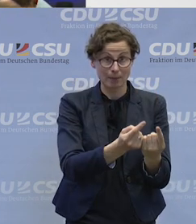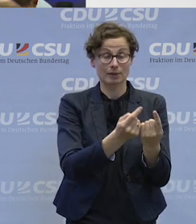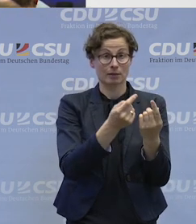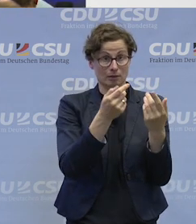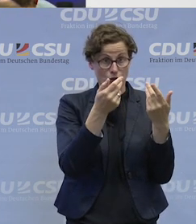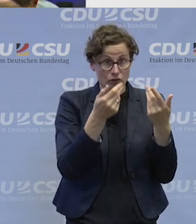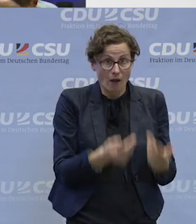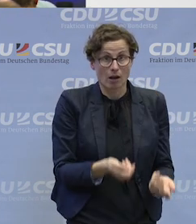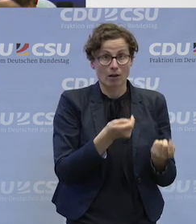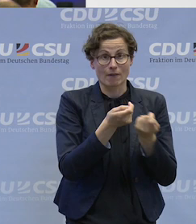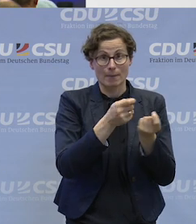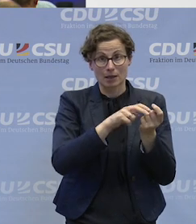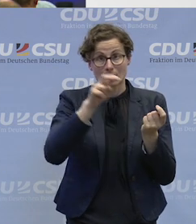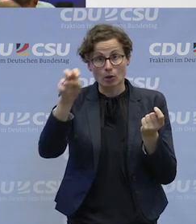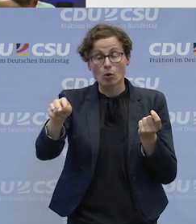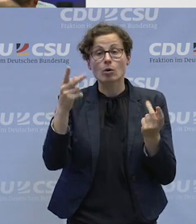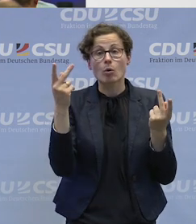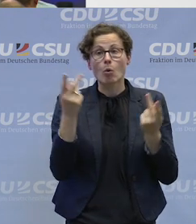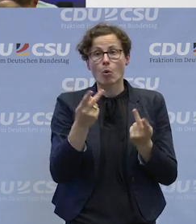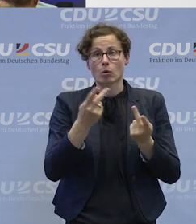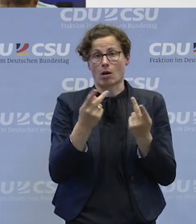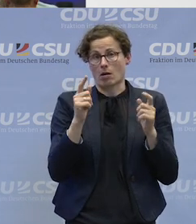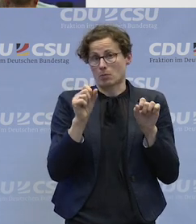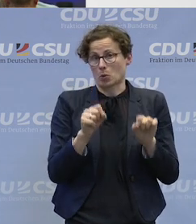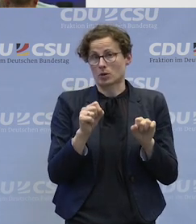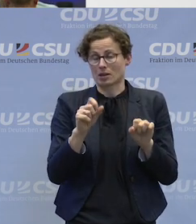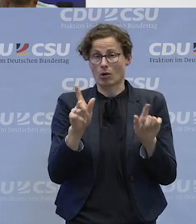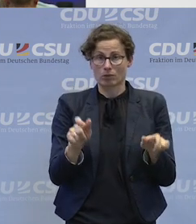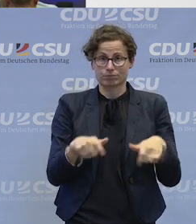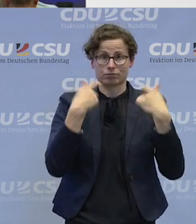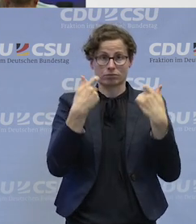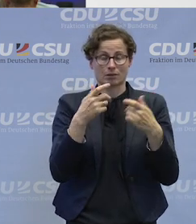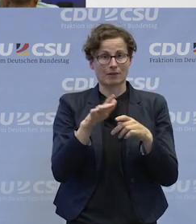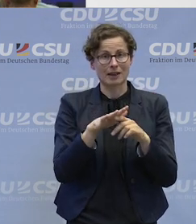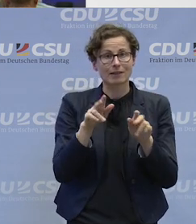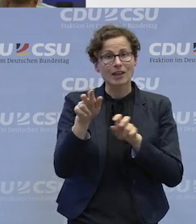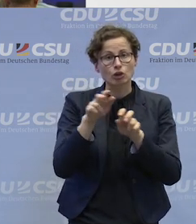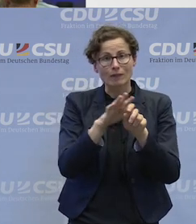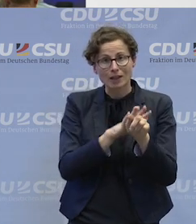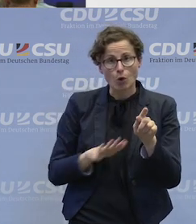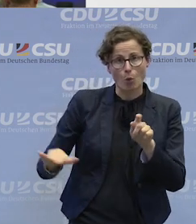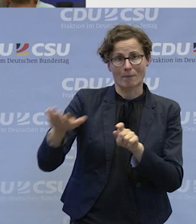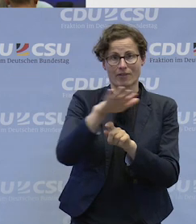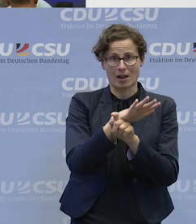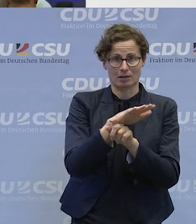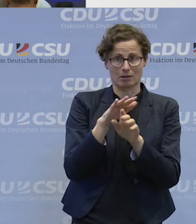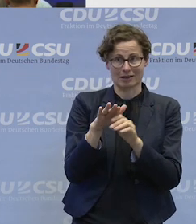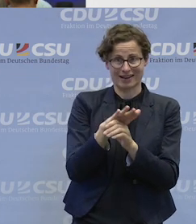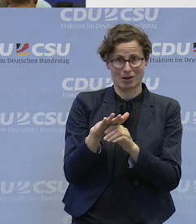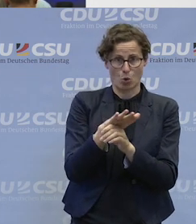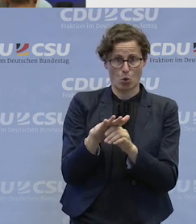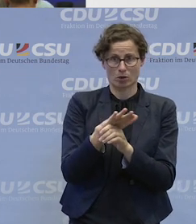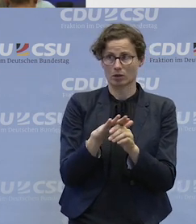wie die Rahmenbedingungen vielleicht zählt dazu auch noch das wirtschaftliche Umfeld der Region, in der eine Werkstatt tätig ist.